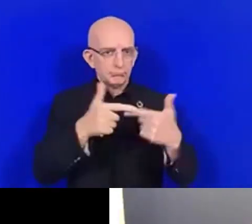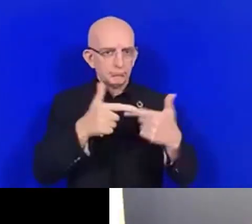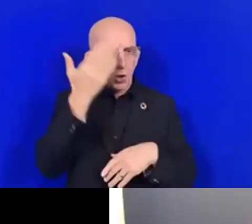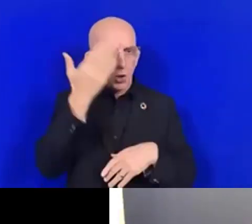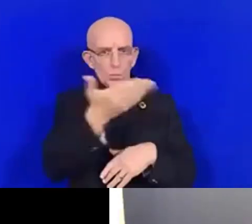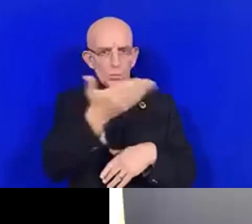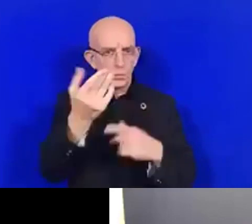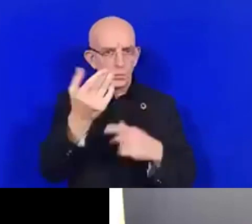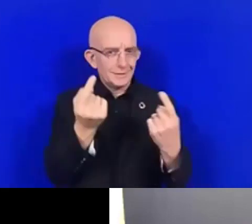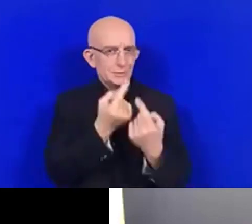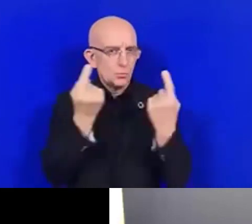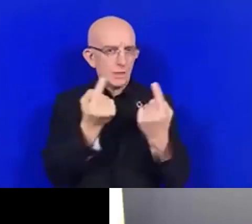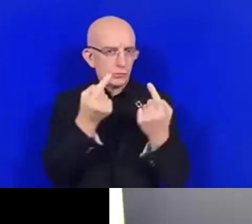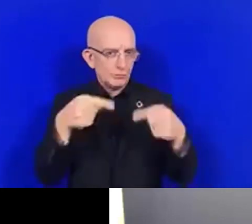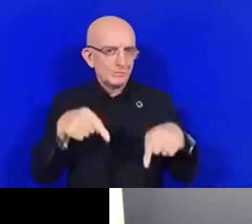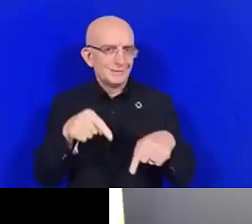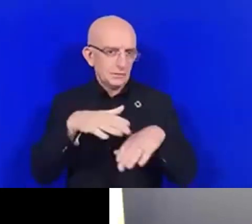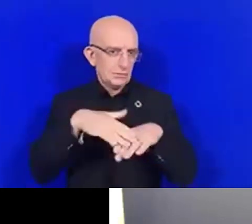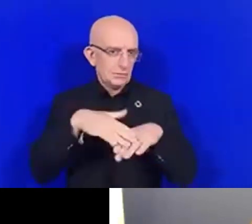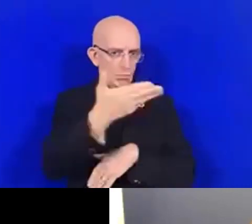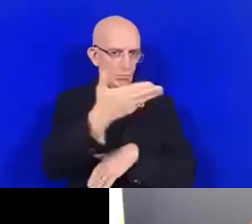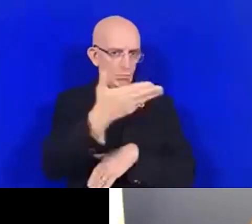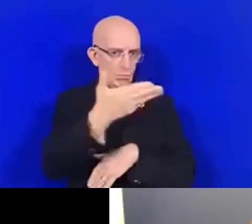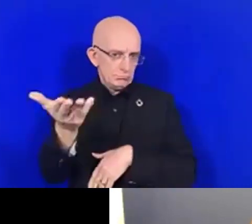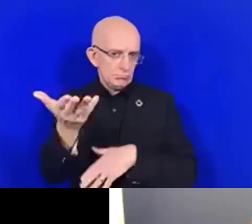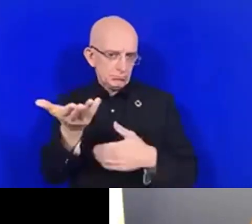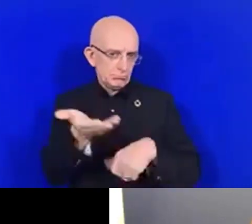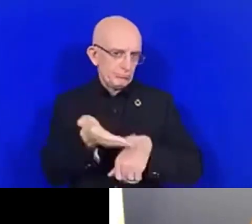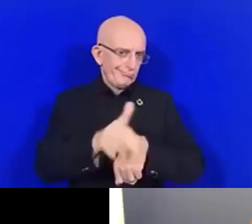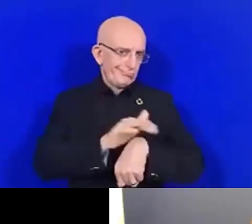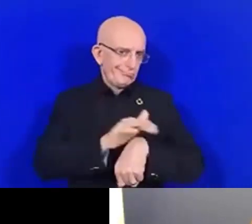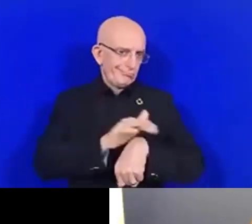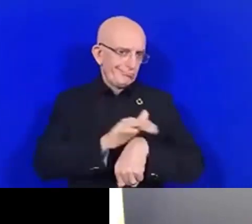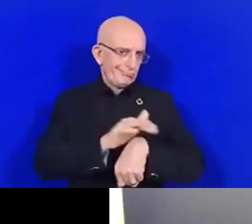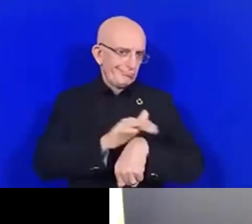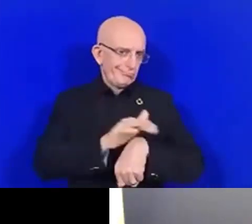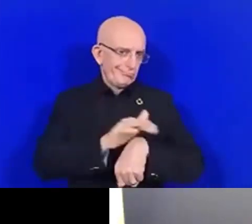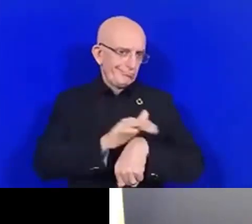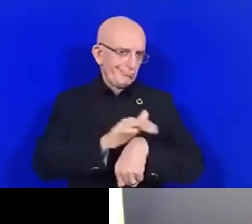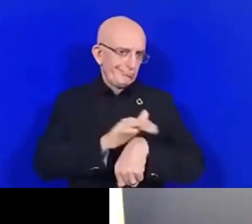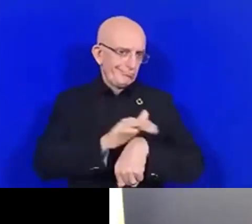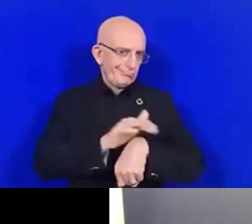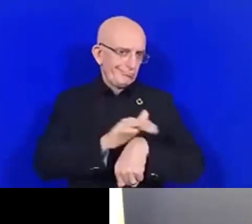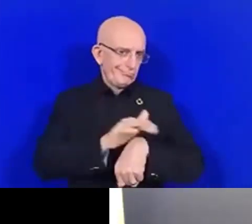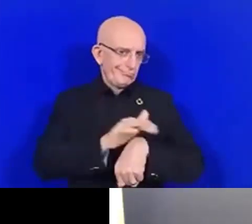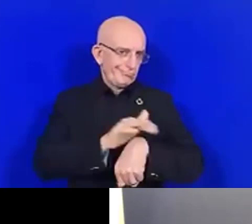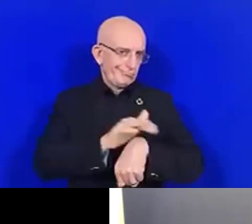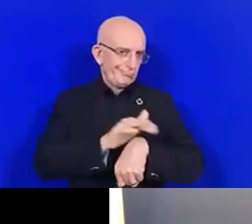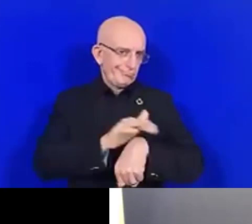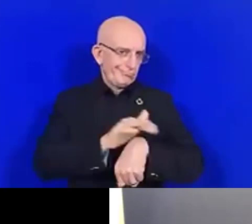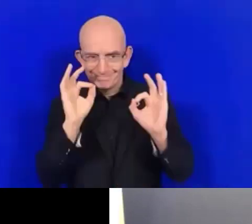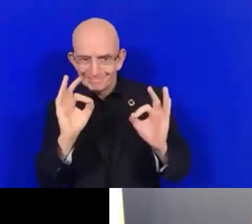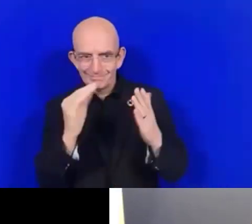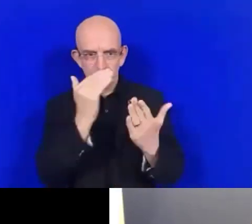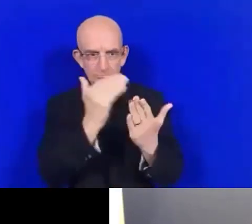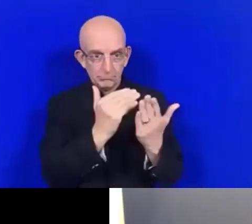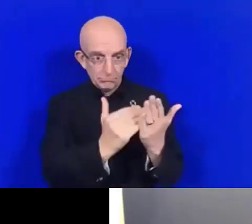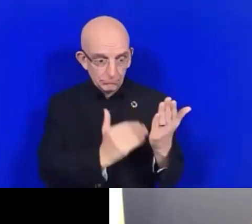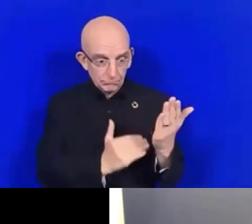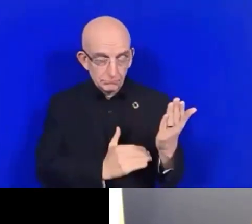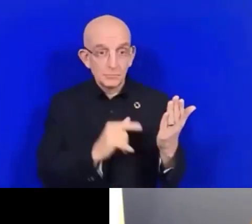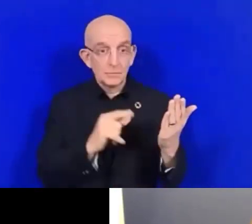trouve des réponses à cet effet. Toutes informations, comme les prises de communication,